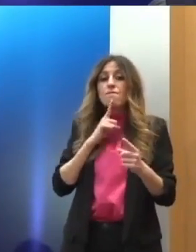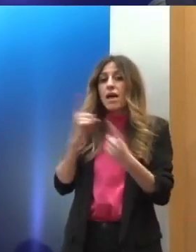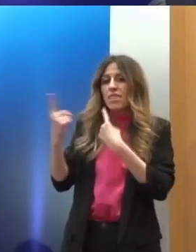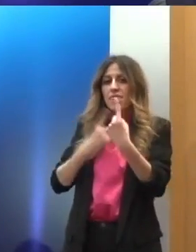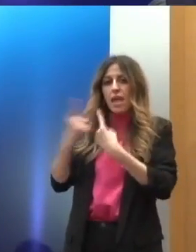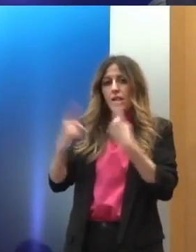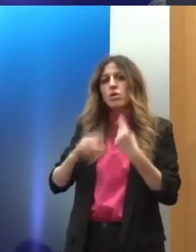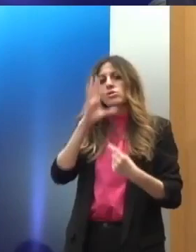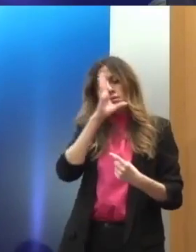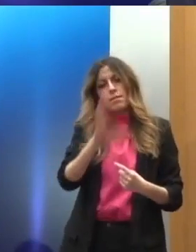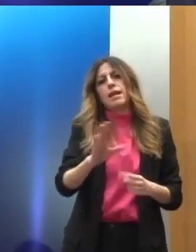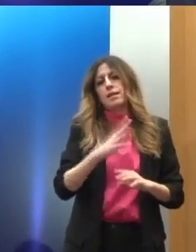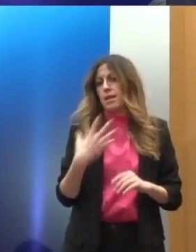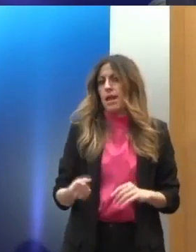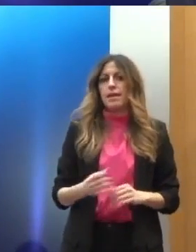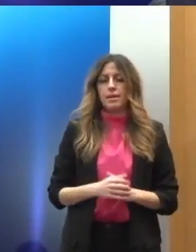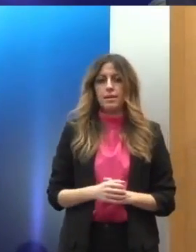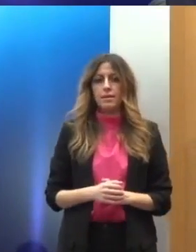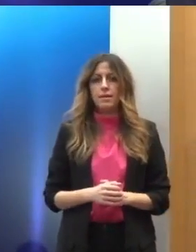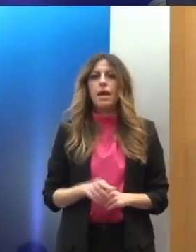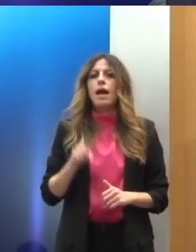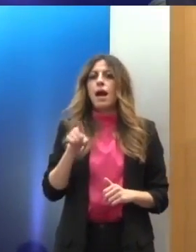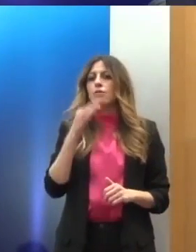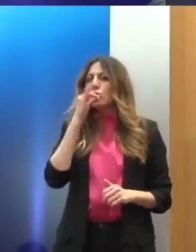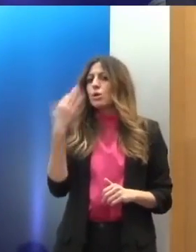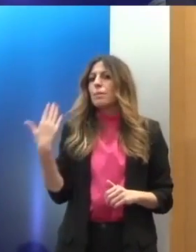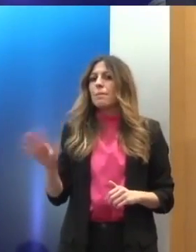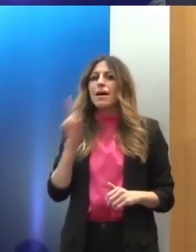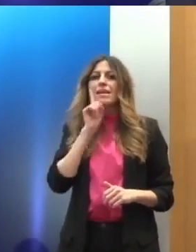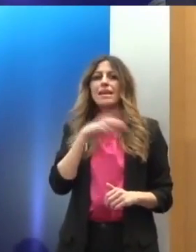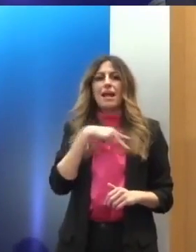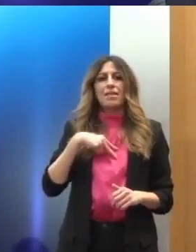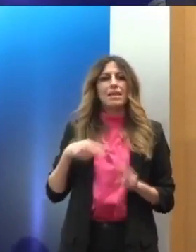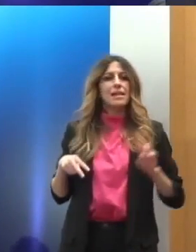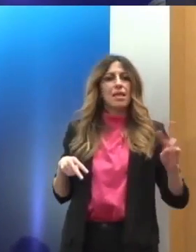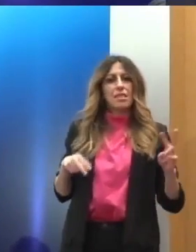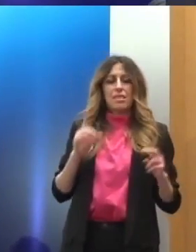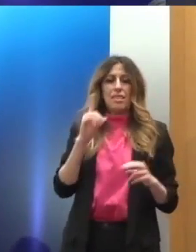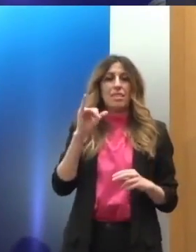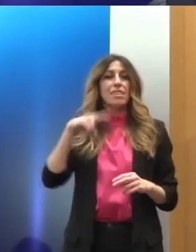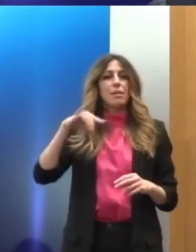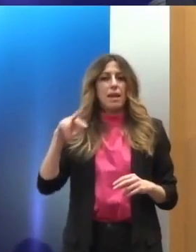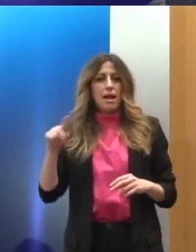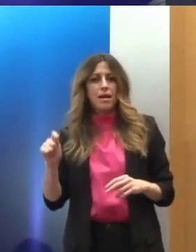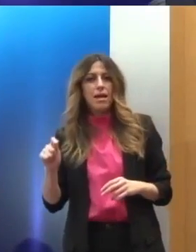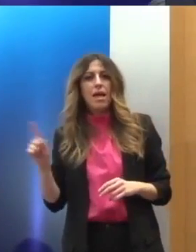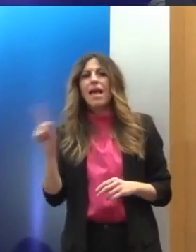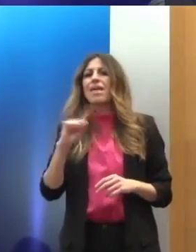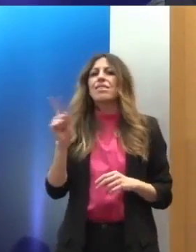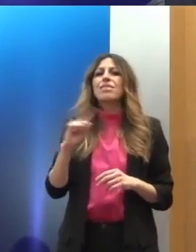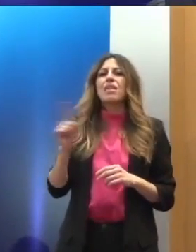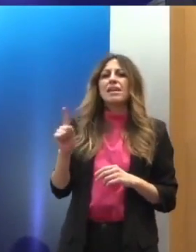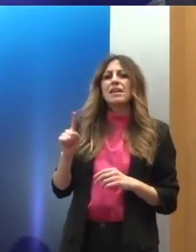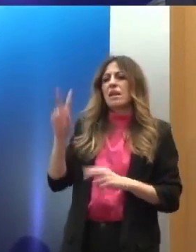πάλι θα τονίσω αυτό που ήδη ανέφερε η καθηγήτρια κυρία Δίπλα ότι εδώ δεν πρόκειται πια για μια σχέση ανακριτού και